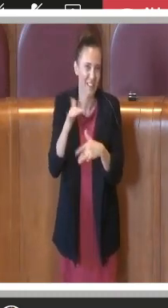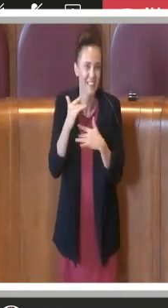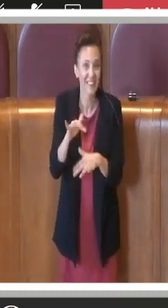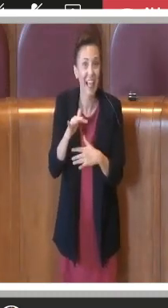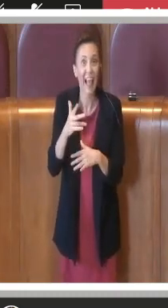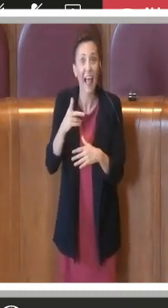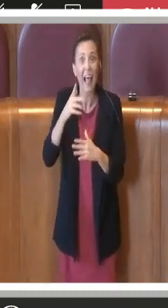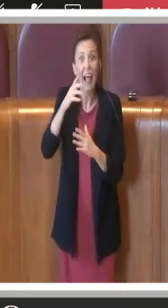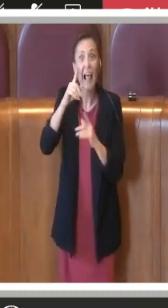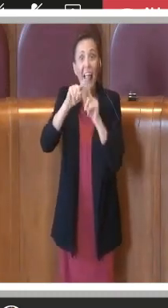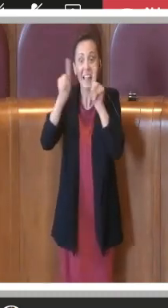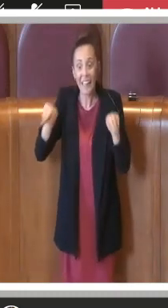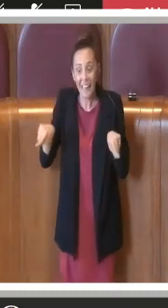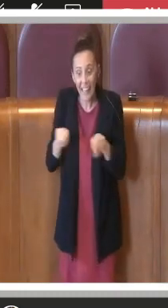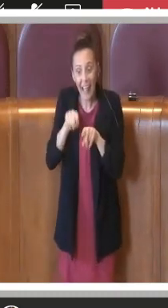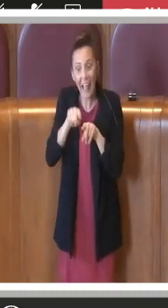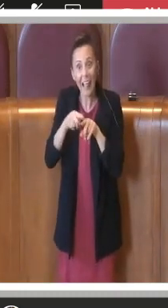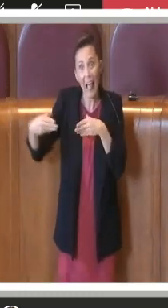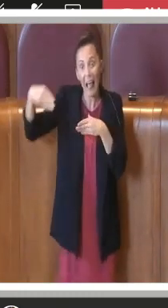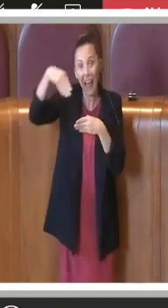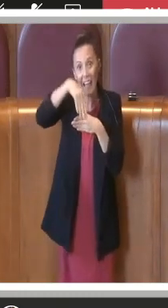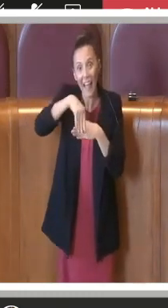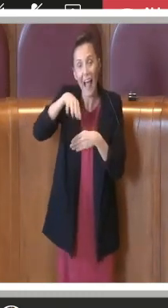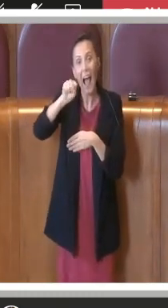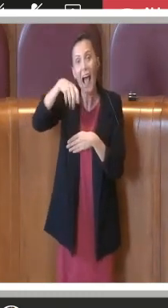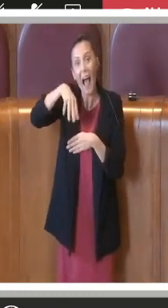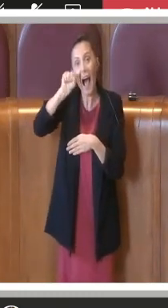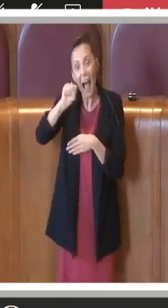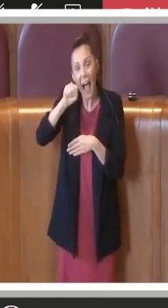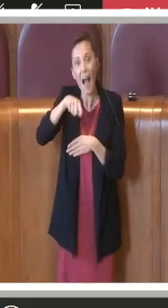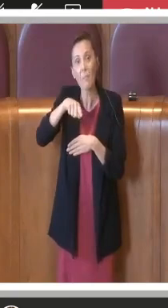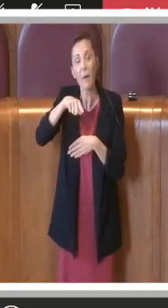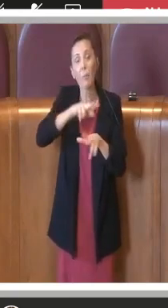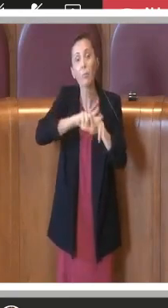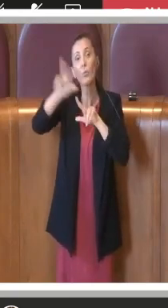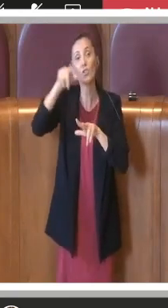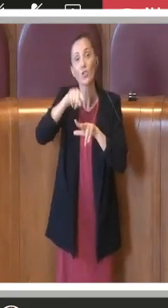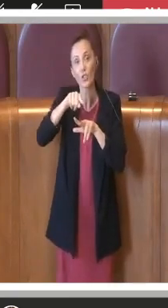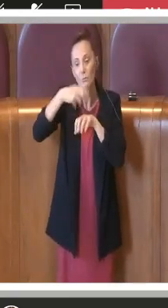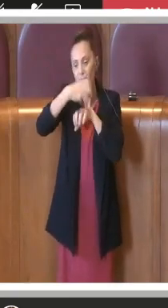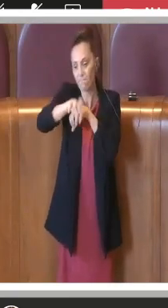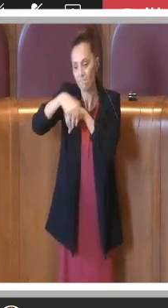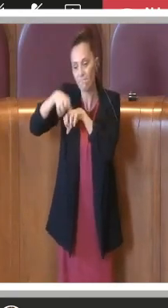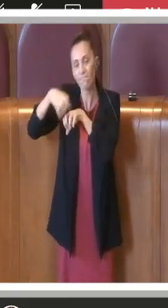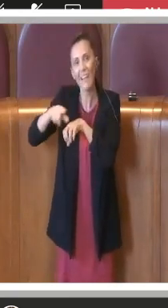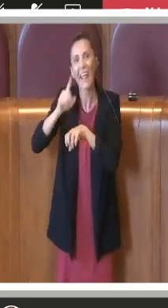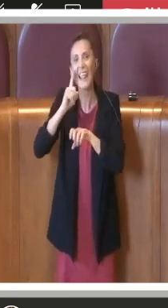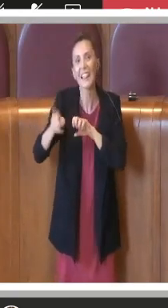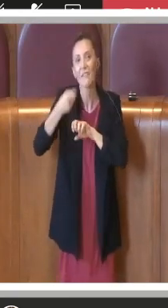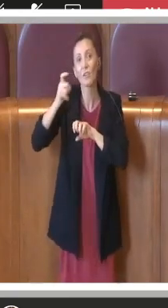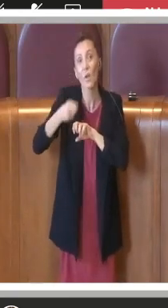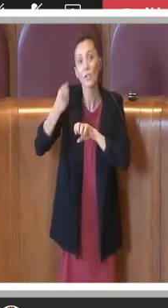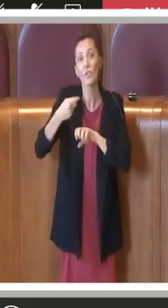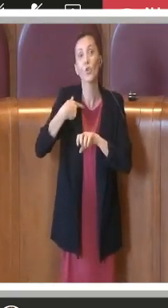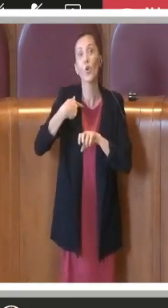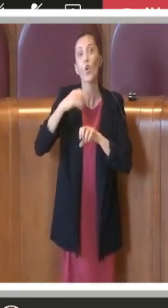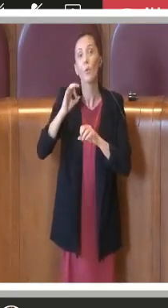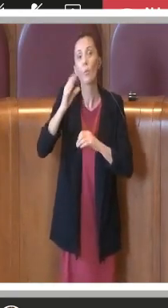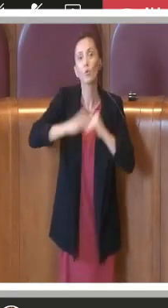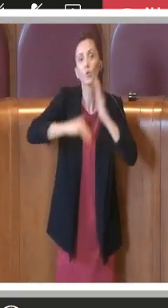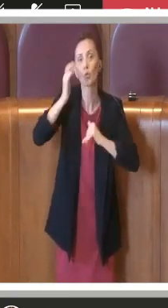è indicata l'ama di municipio, progetto in fase di sviluppo che prevede il decentramento territoriale attraverso in individuazione di specifiche strutture